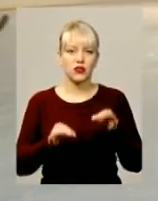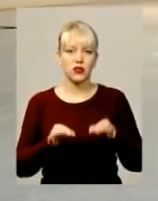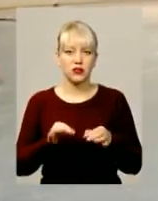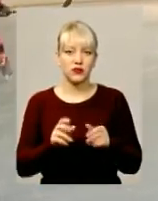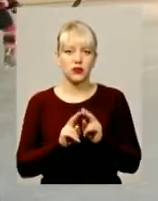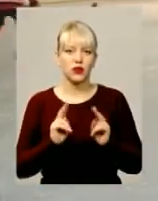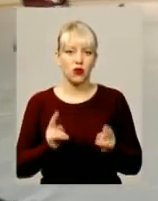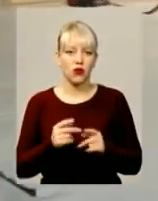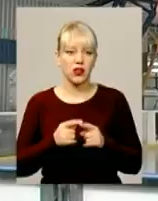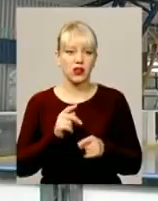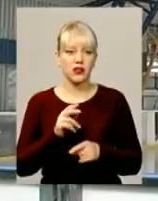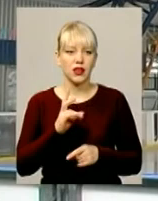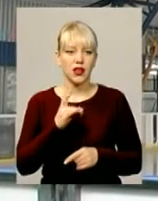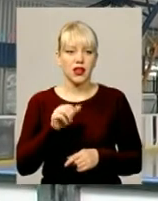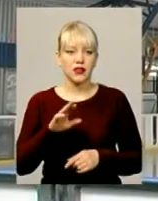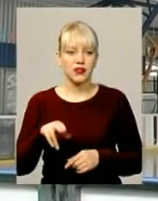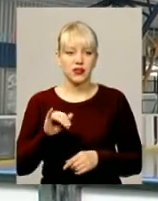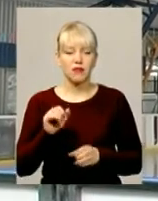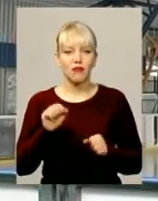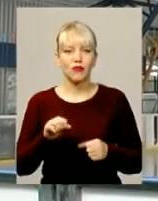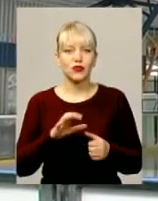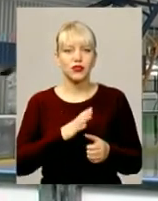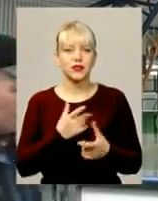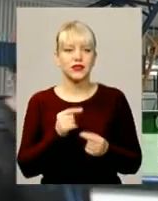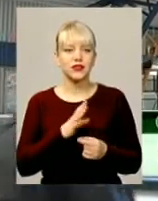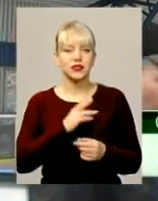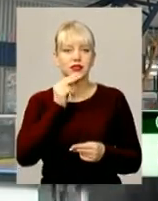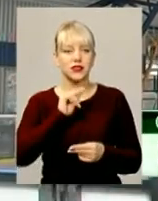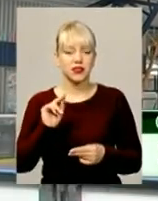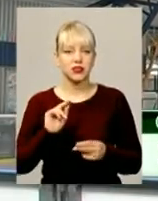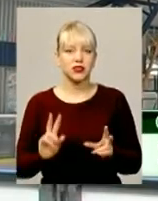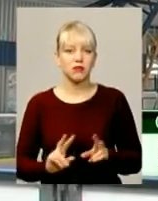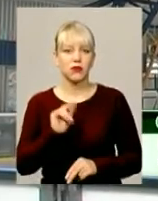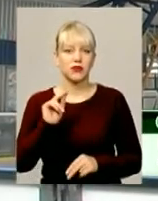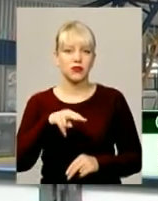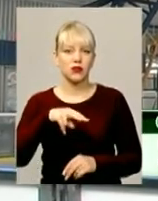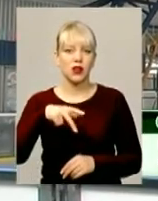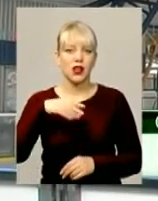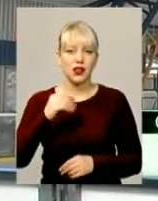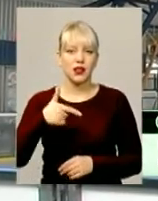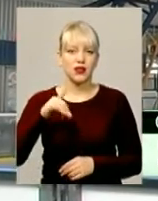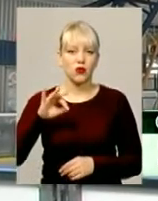хокею Сергій Мандзій. Видно, десь трошки краще повезло легіону.